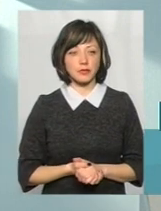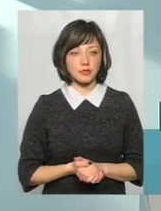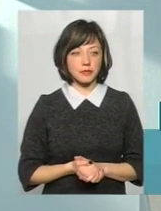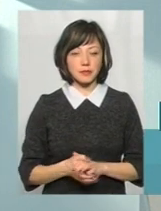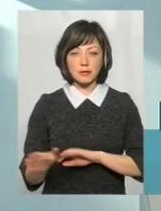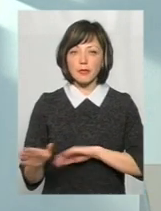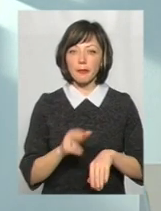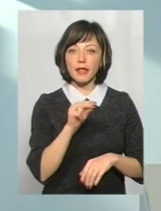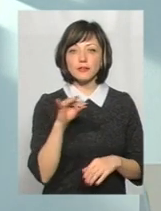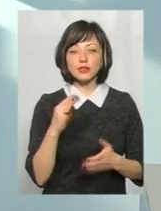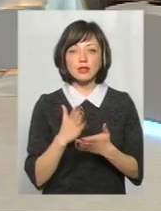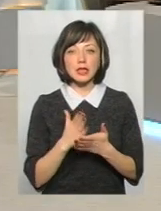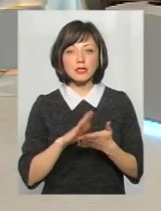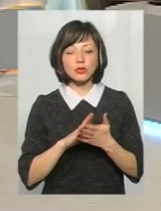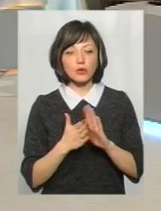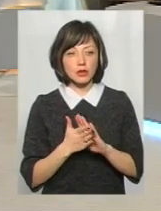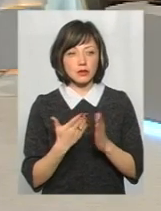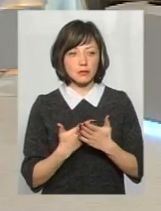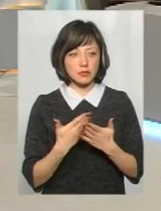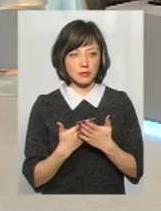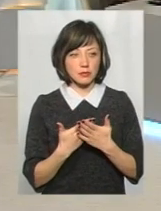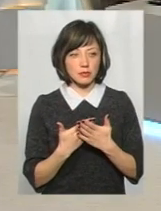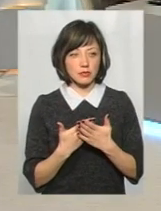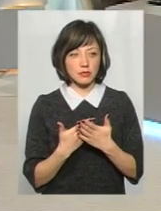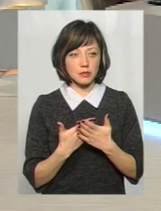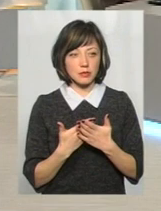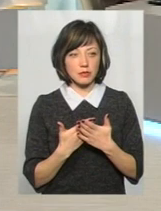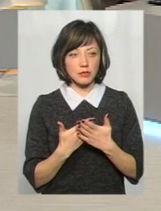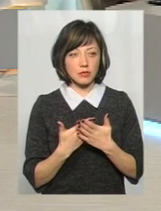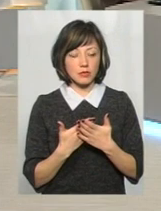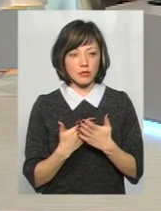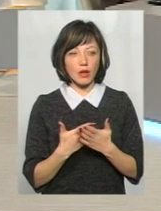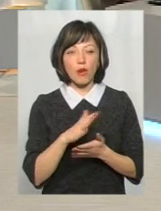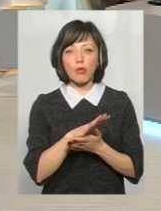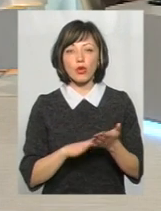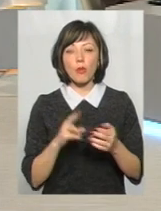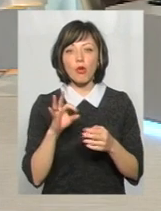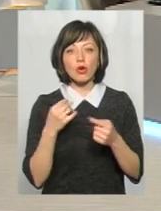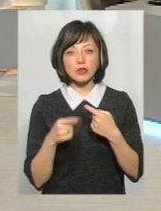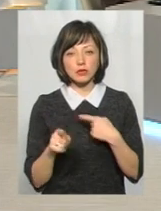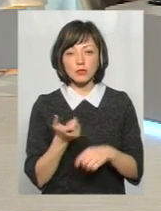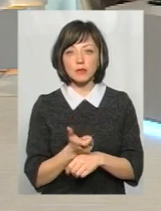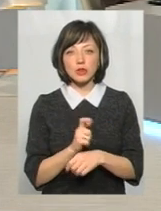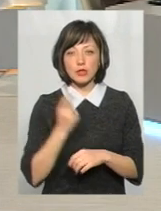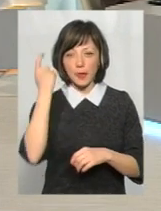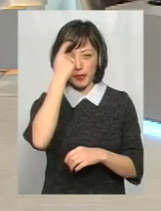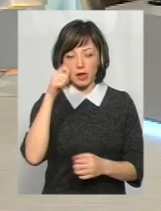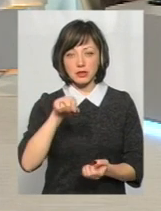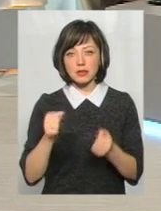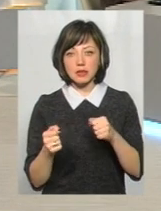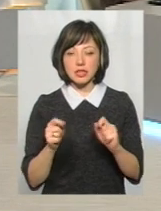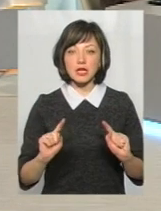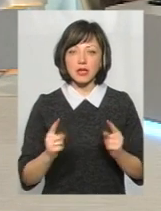Чи спостерігається якась тенденція, давайте продовжимо по-іншому, більше п'яних за кермом